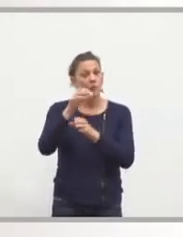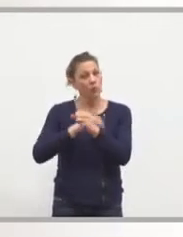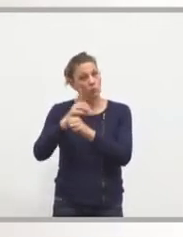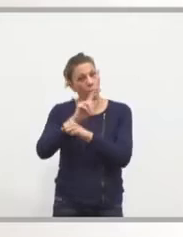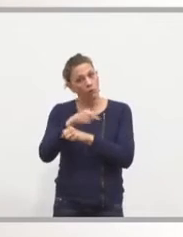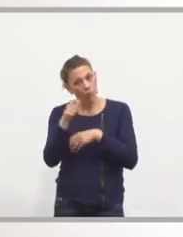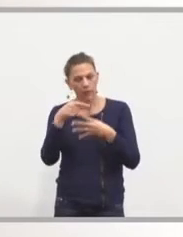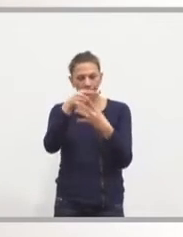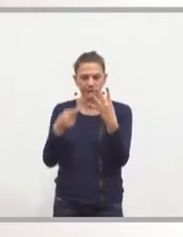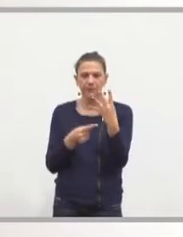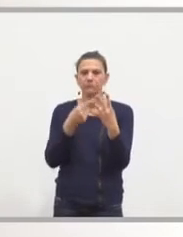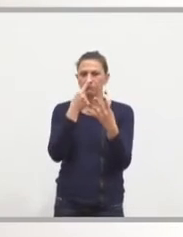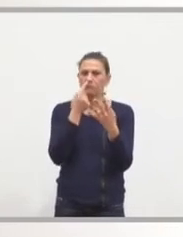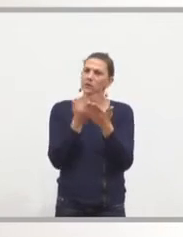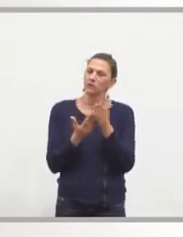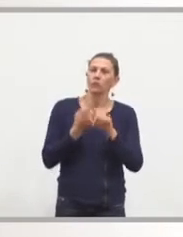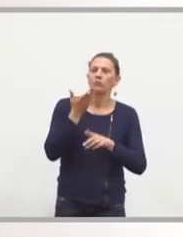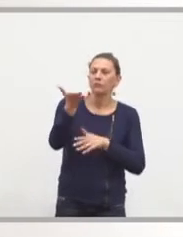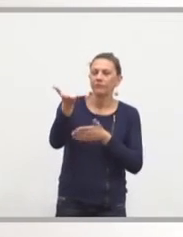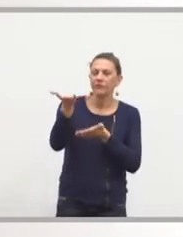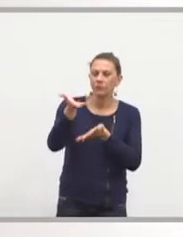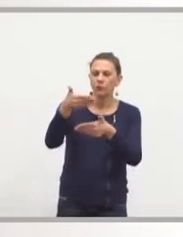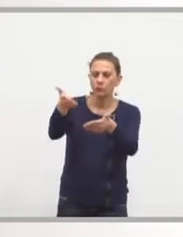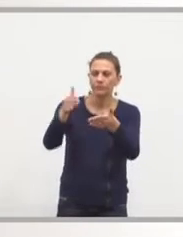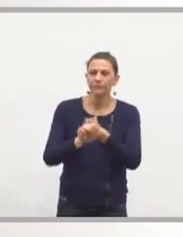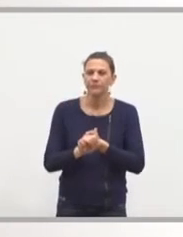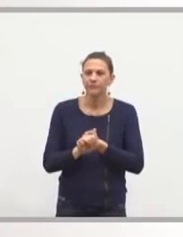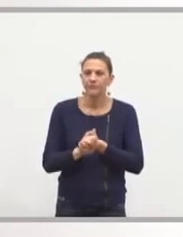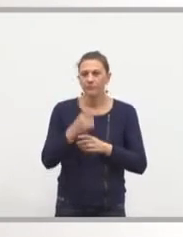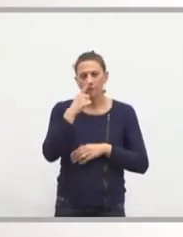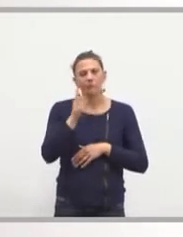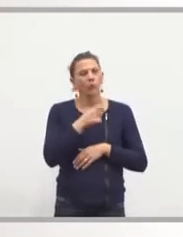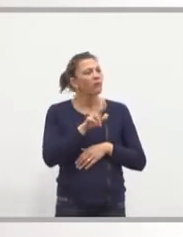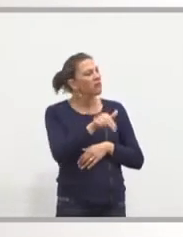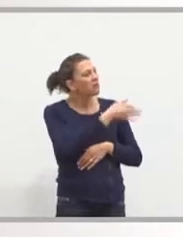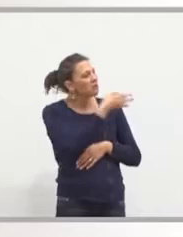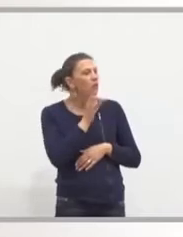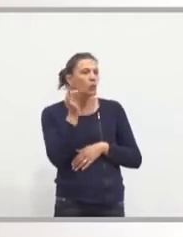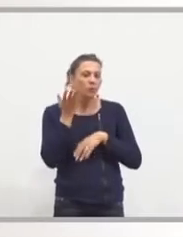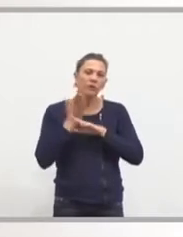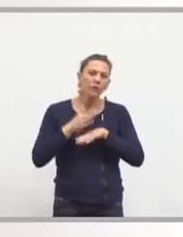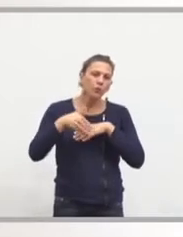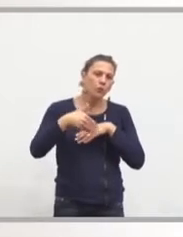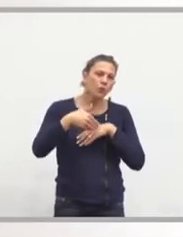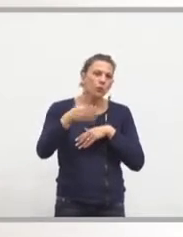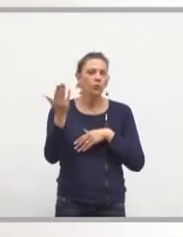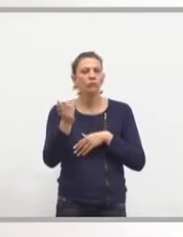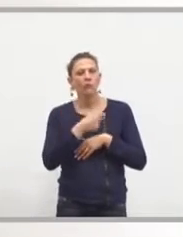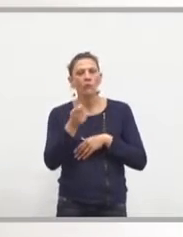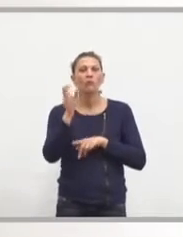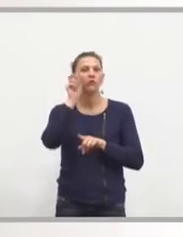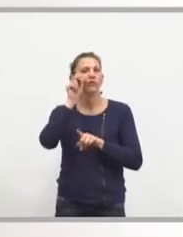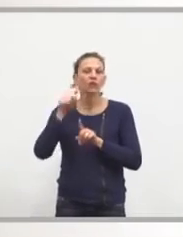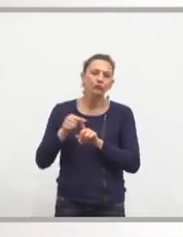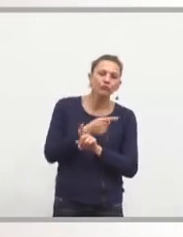il est important. Pardon. Vas-y. Il est important. Je pense que vous allez me dire qu'on a prévu de faire Genovo et Saint-Jean-de-Védas. Mais ça,